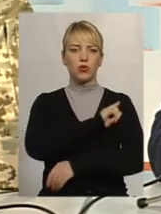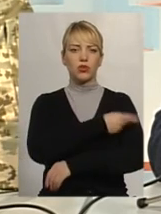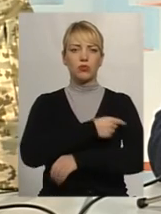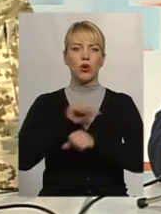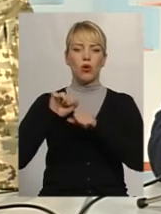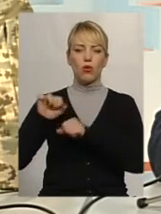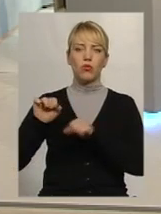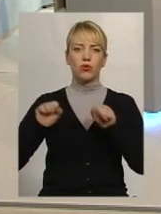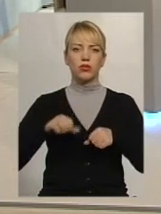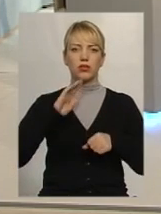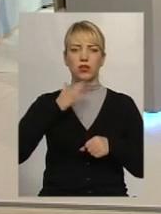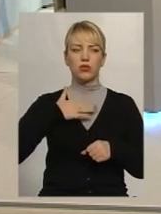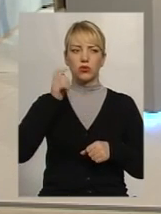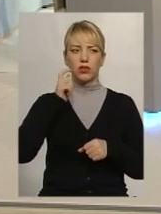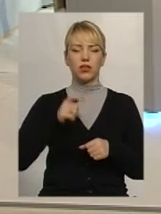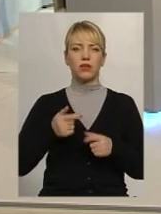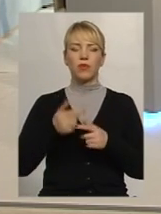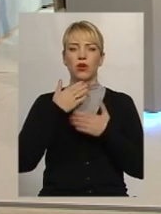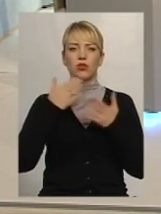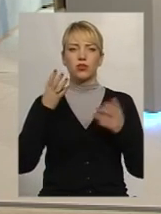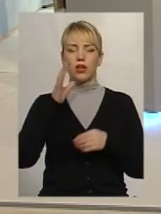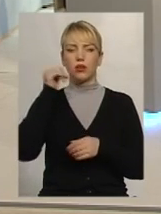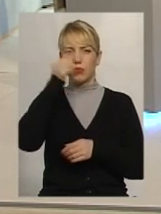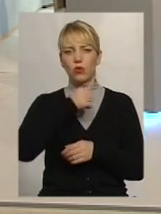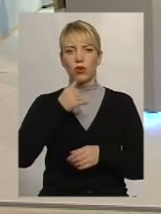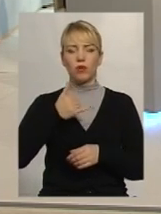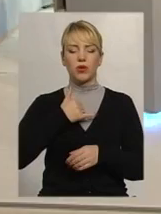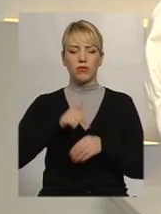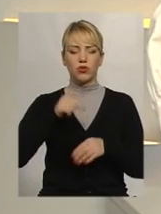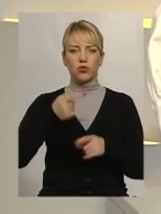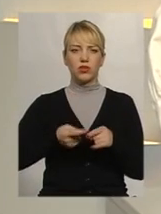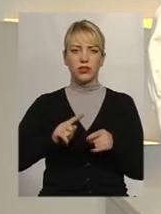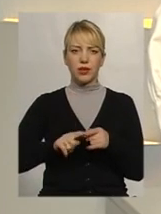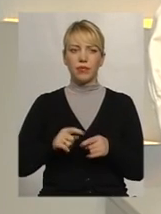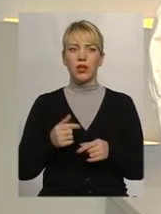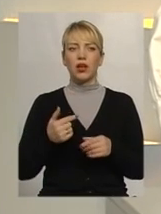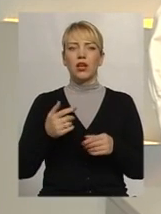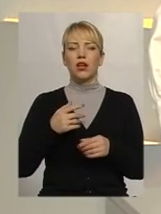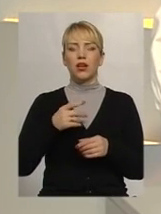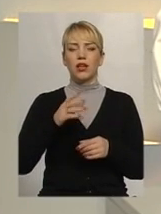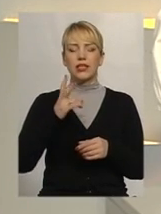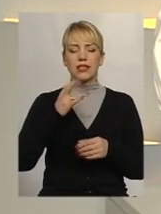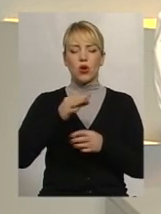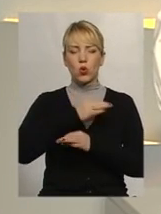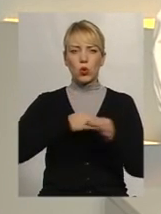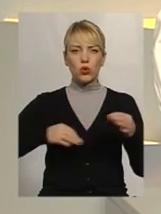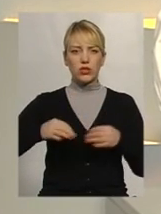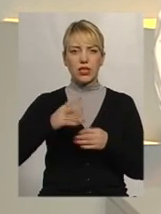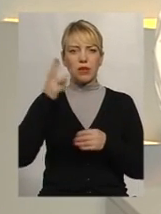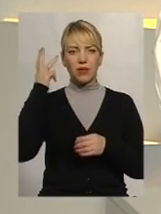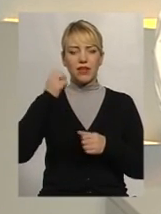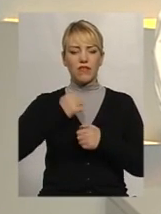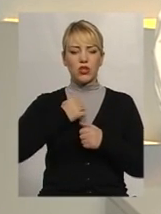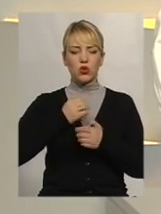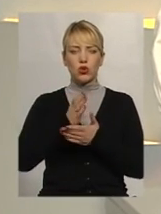нашої країни. Останнім часом, звичайно, останніми роками ми особливо це відчули. А ви щойно за Круглого столу, де з Хмельницькими військовослужбовцями